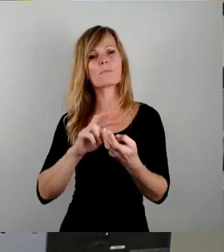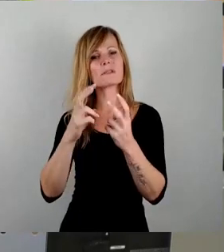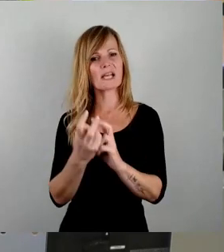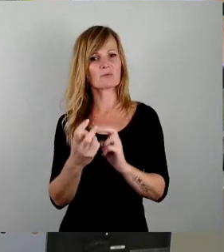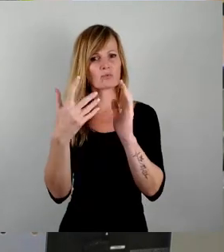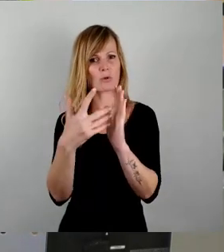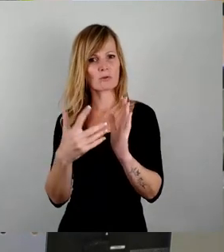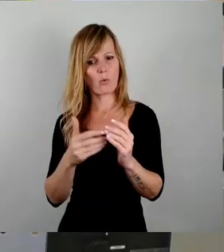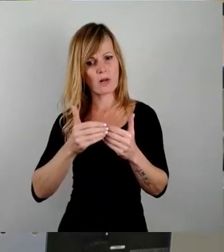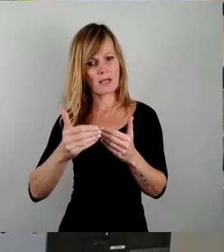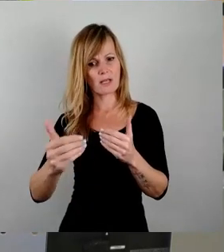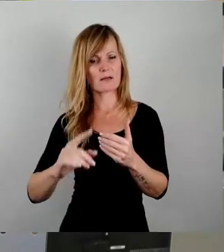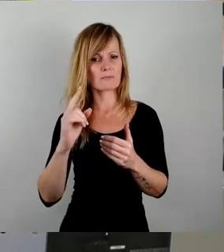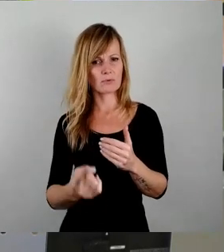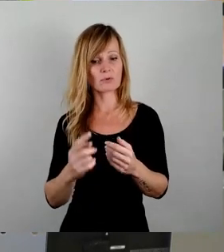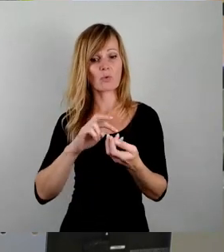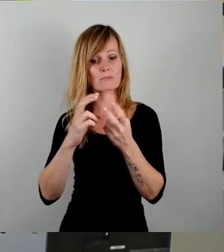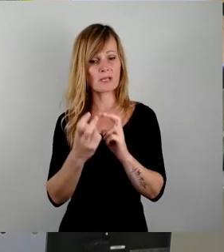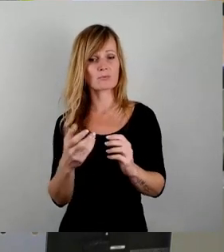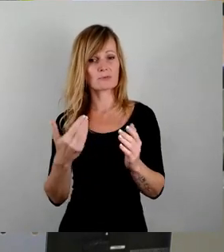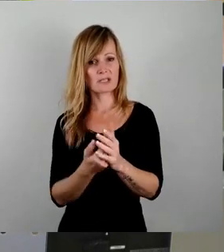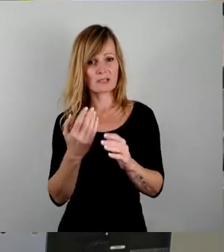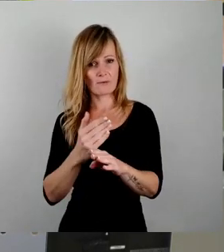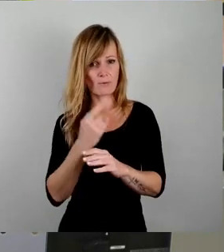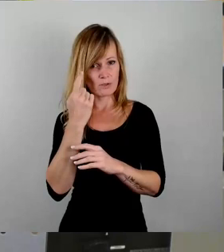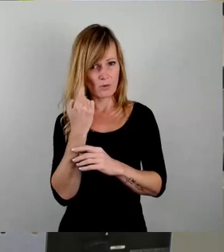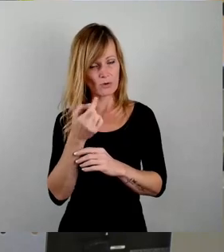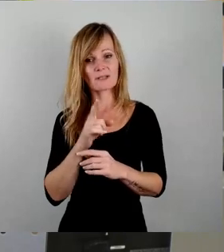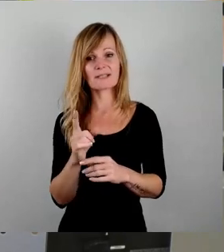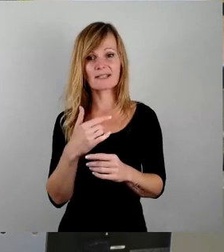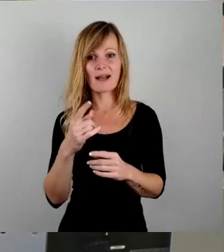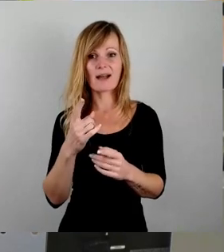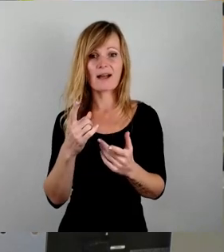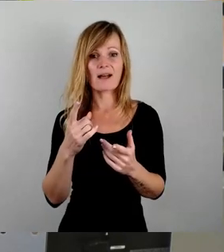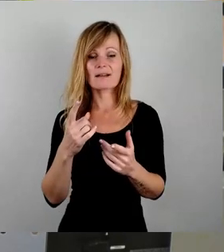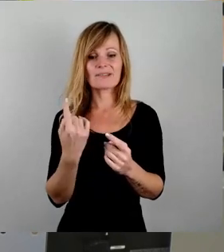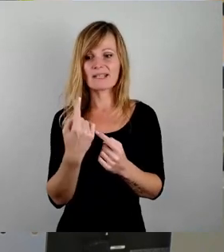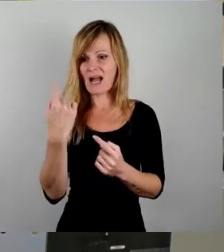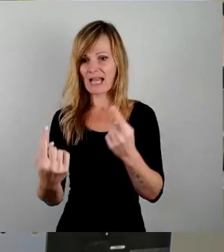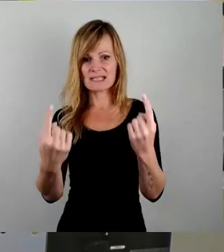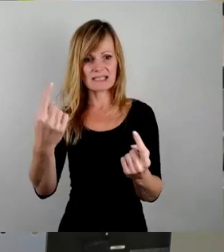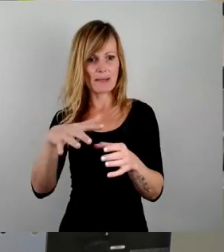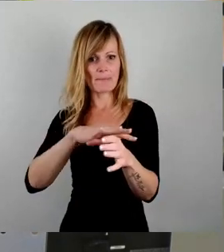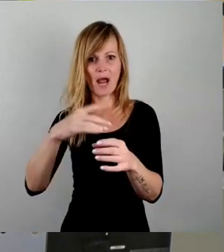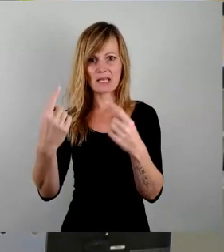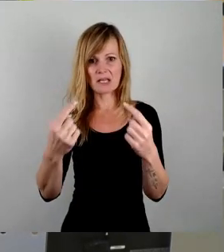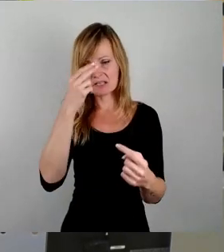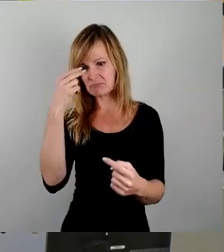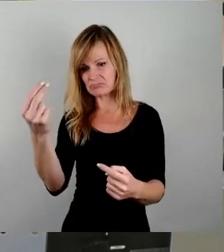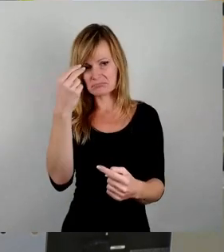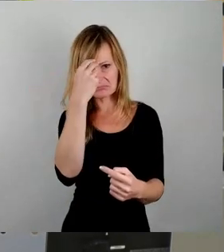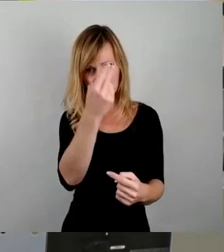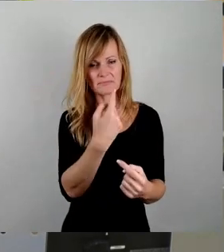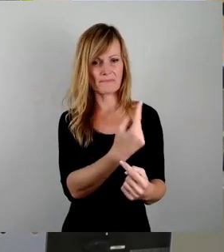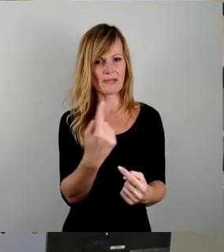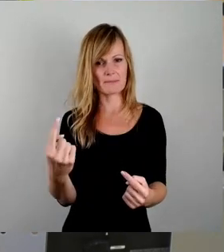die Umsetzung genau dieser Vorsorge sollte nicht in einzelnen Bereichen überlassen werden. Dazu auch zwei konkrete Fragen, die sich